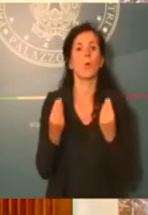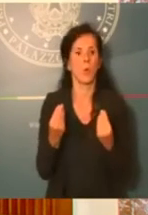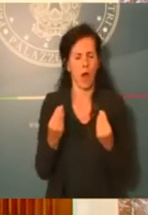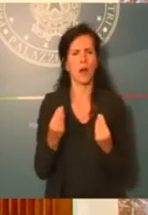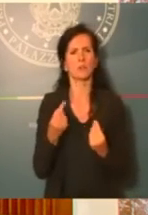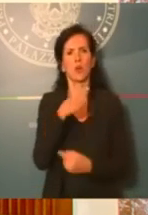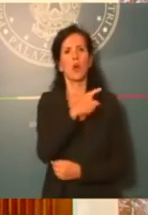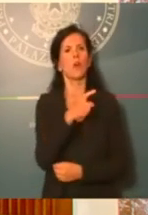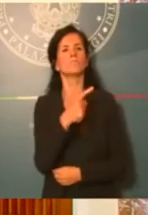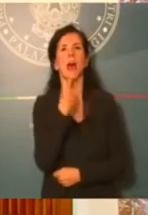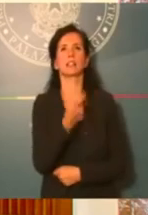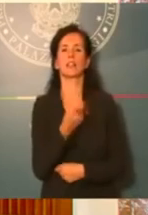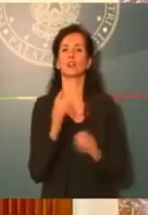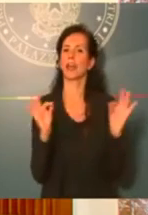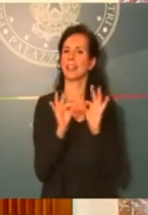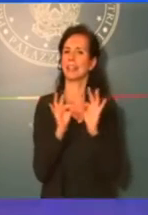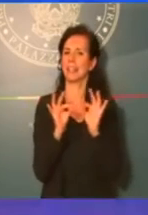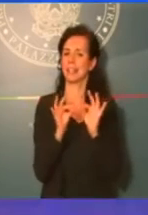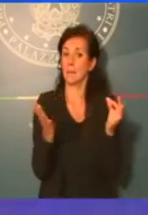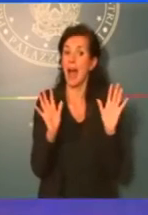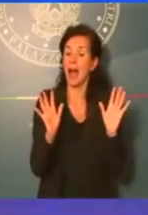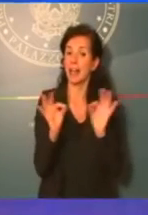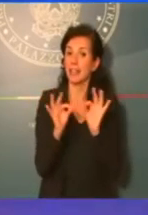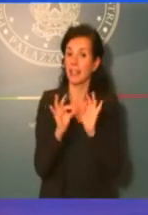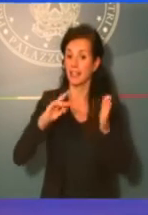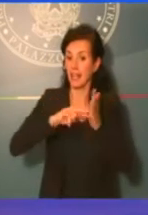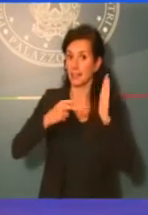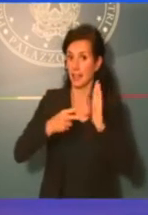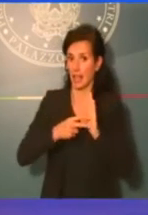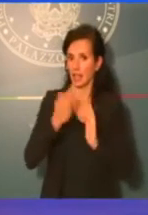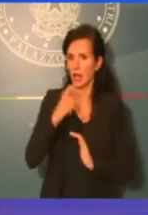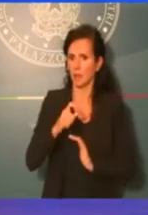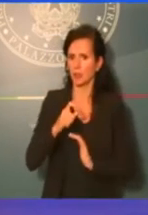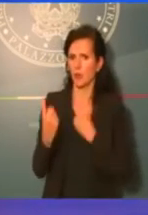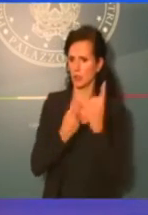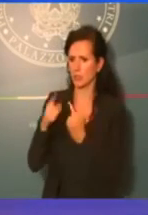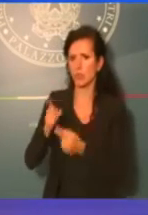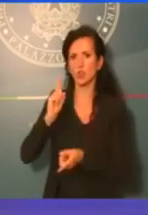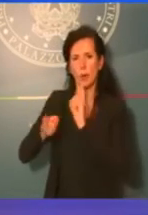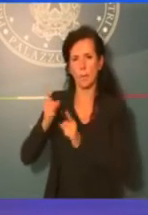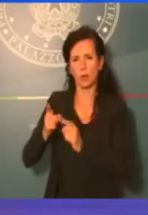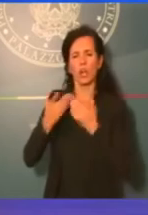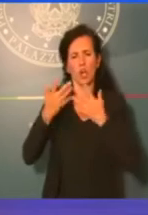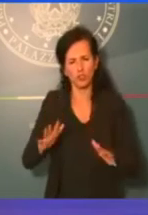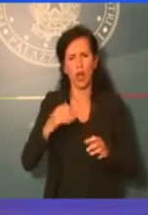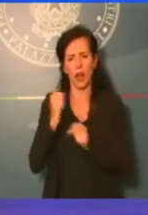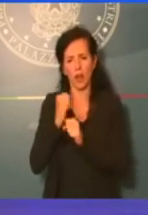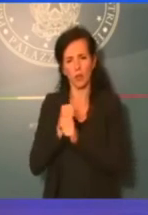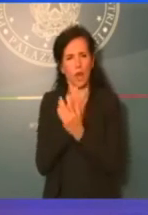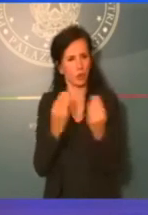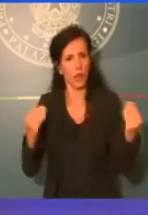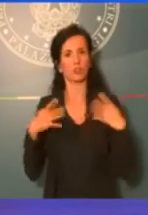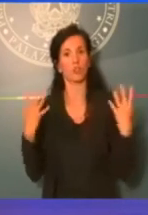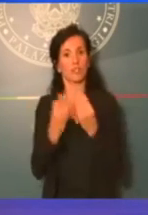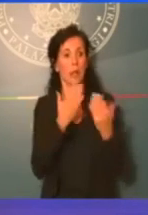'intesa tecnica, perché noi sul piano politico abbiamo lavorato tanto e anche con le delegazioni parlamentari, come ho detto in